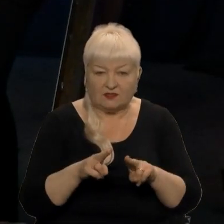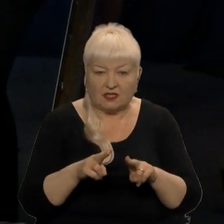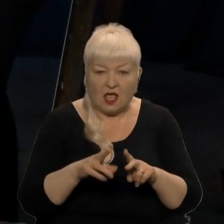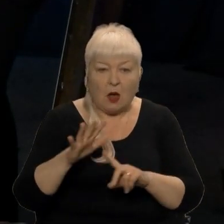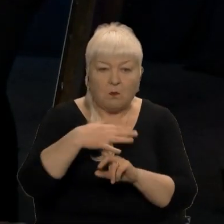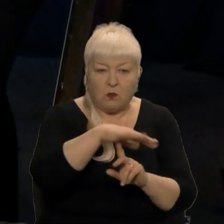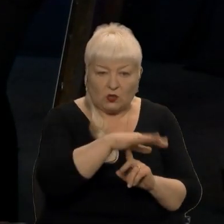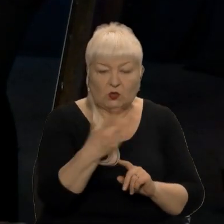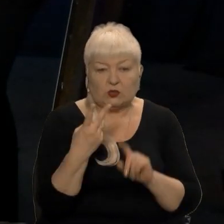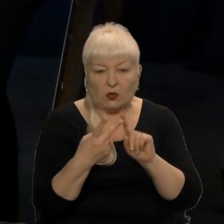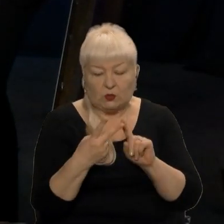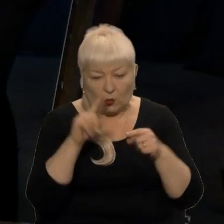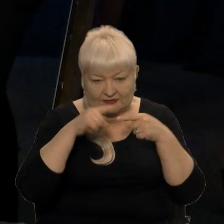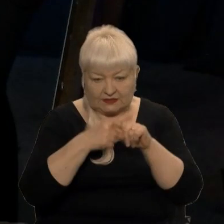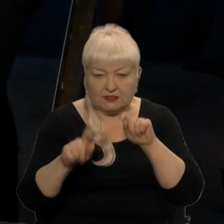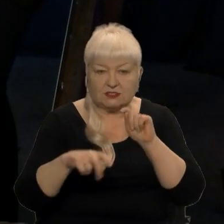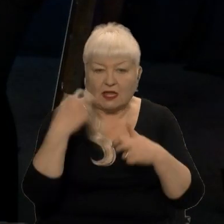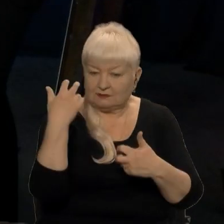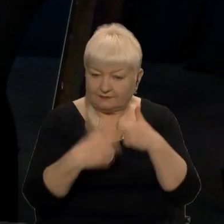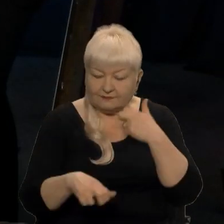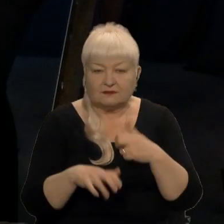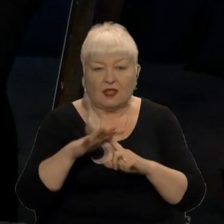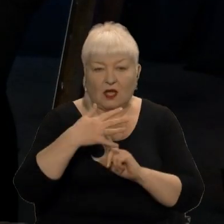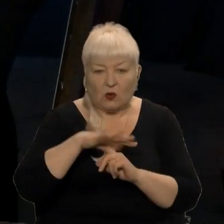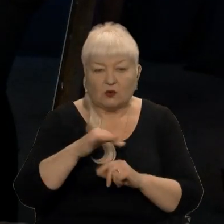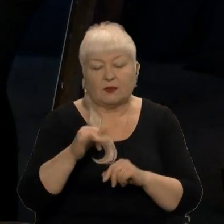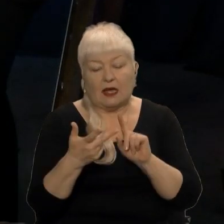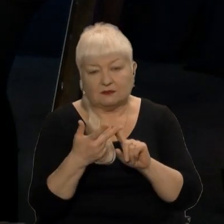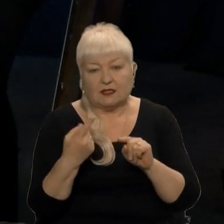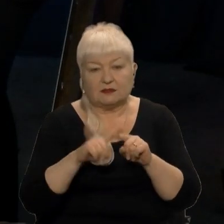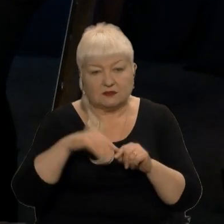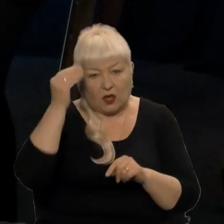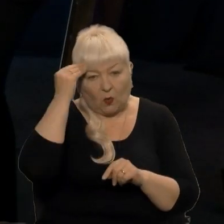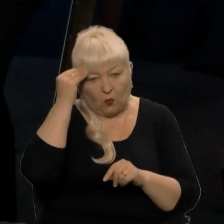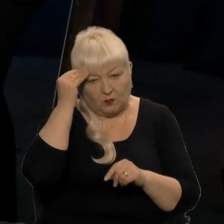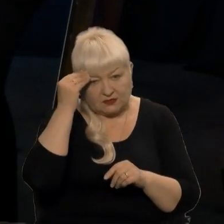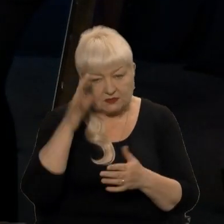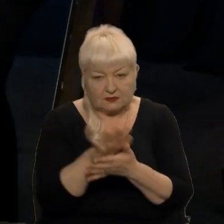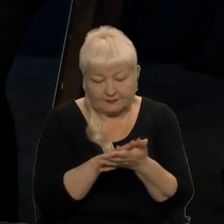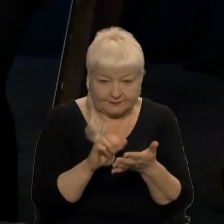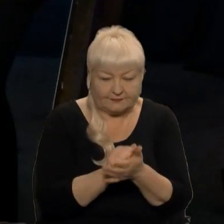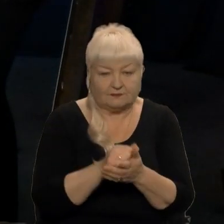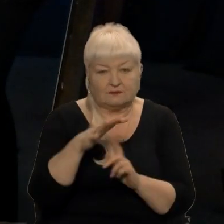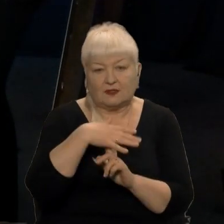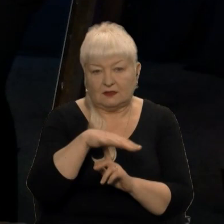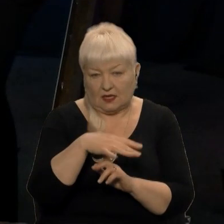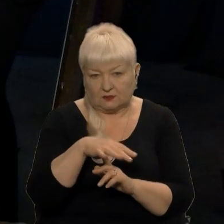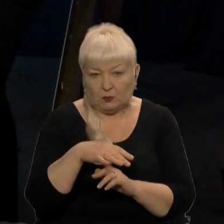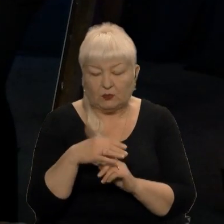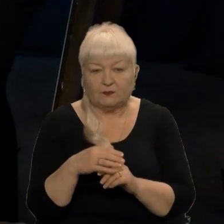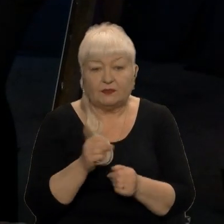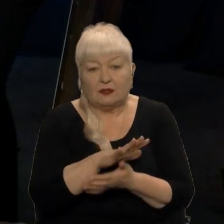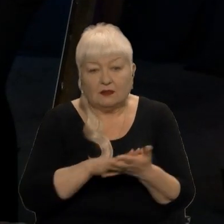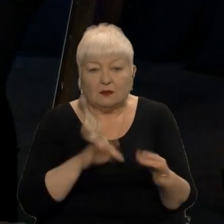технічна несправність гелікоптера, і третя – це умисні дії щодо знищення транспортного засобу. Якраз далі ми більше